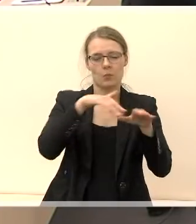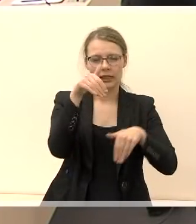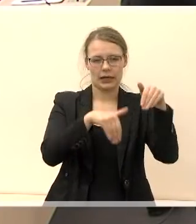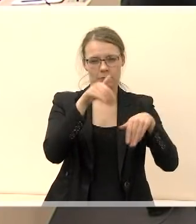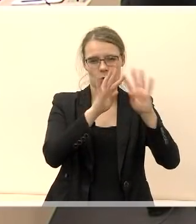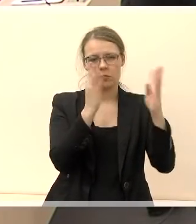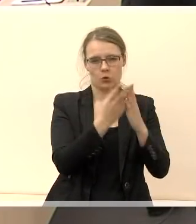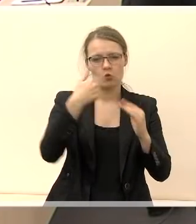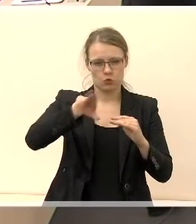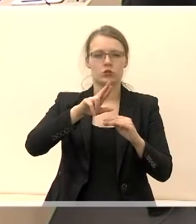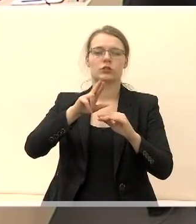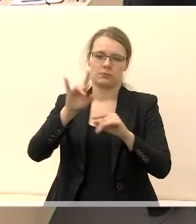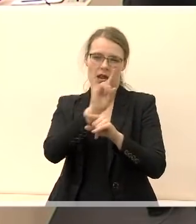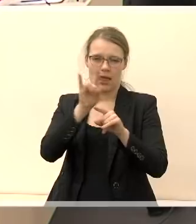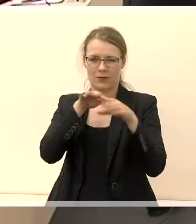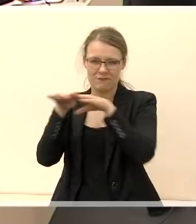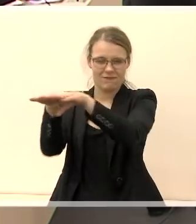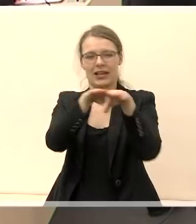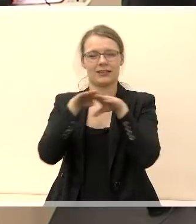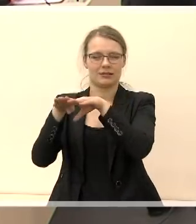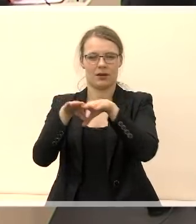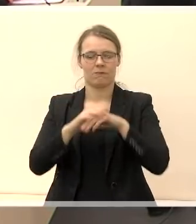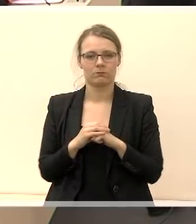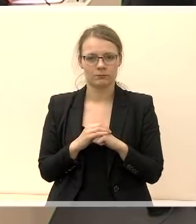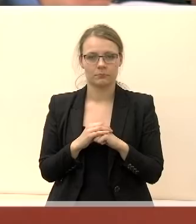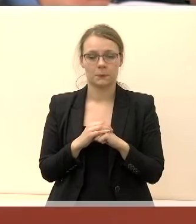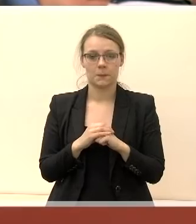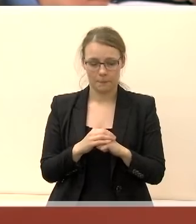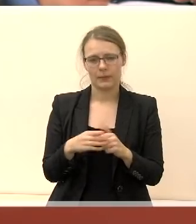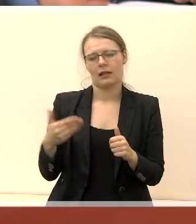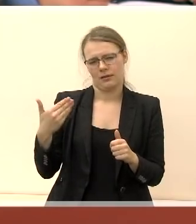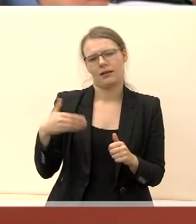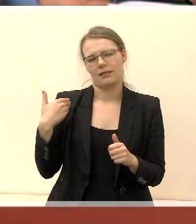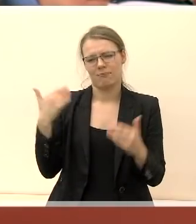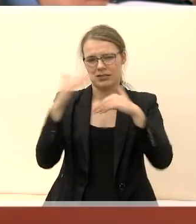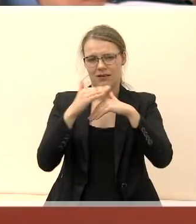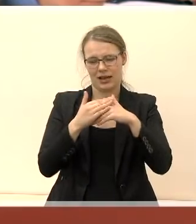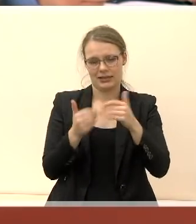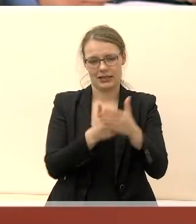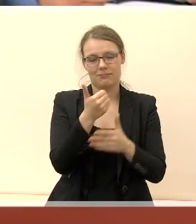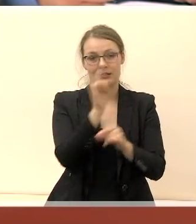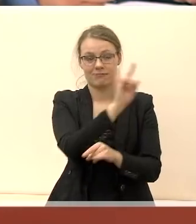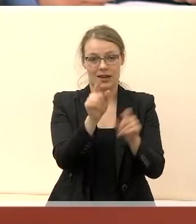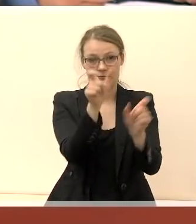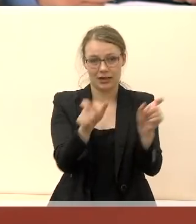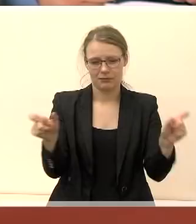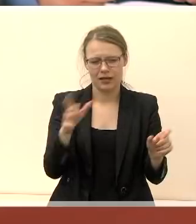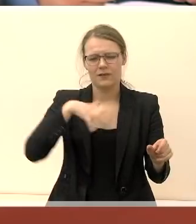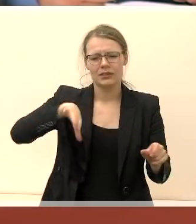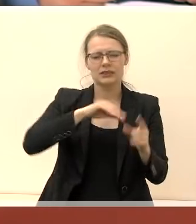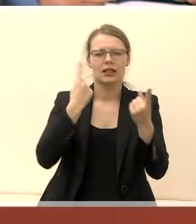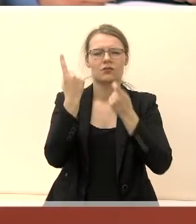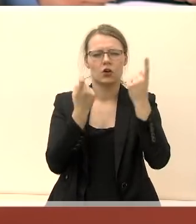Marijampolės vienybę ir Gediminas Akilaitis, prašau. Labas vakaras, gerbiniu Marijampolėčiai. Visa informacija